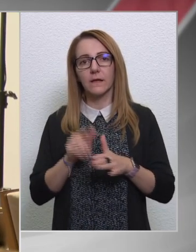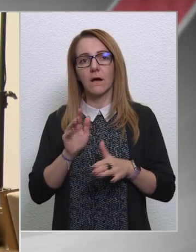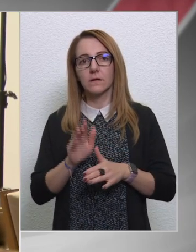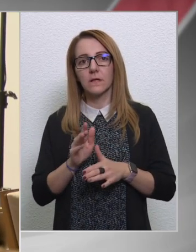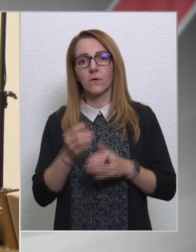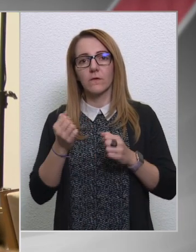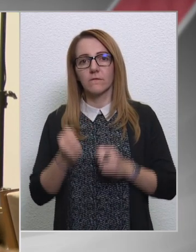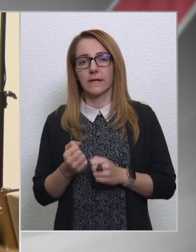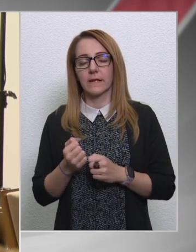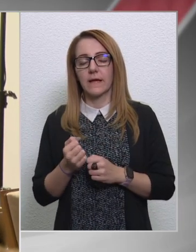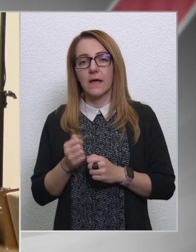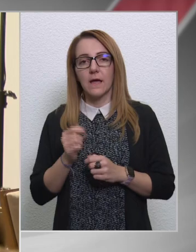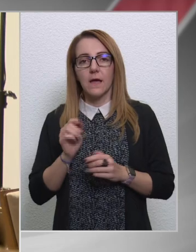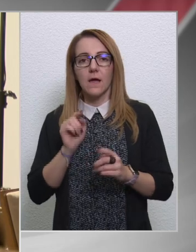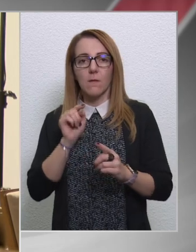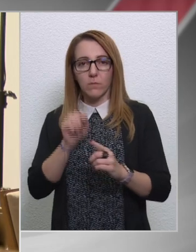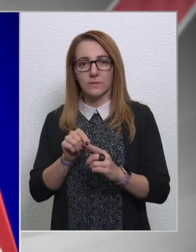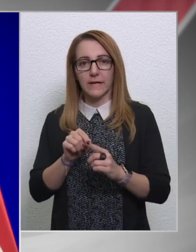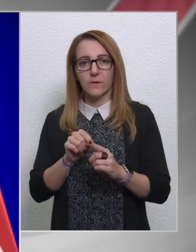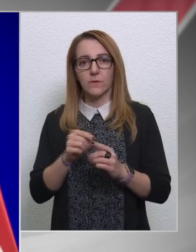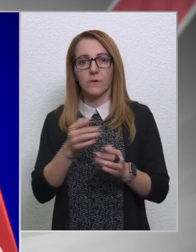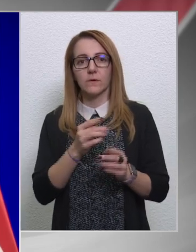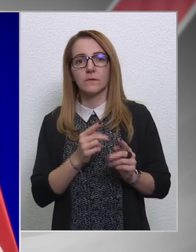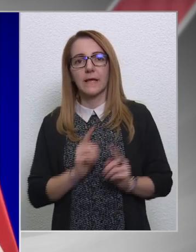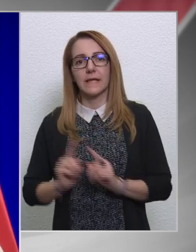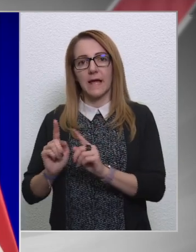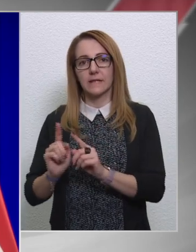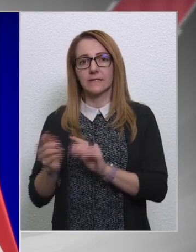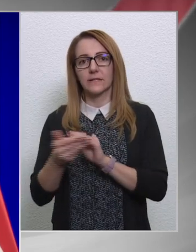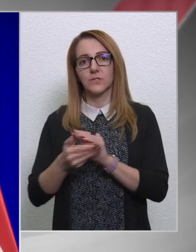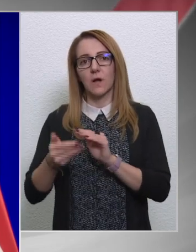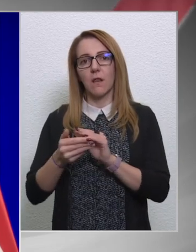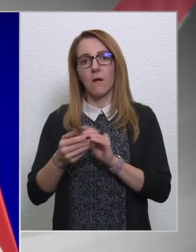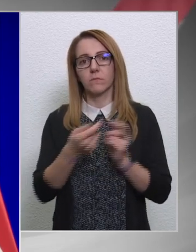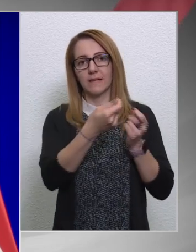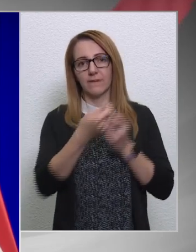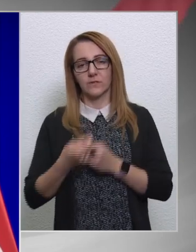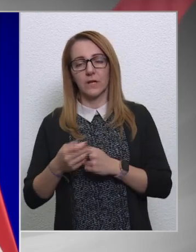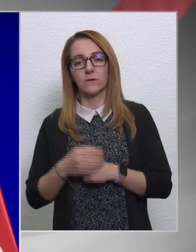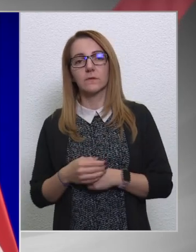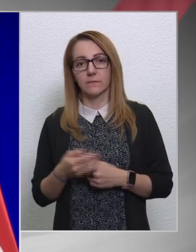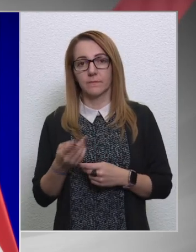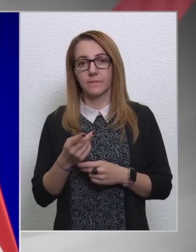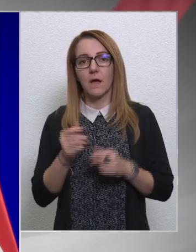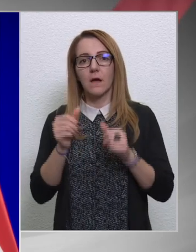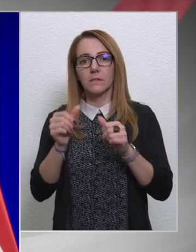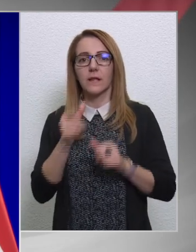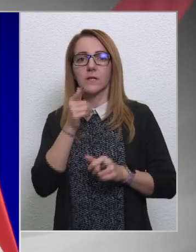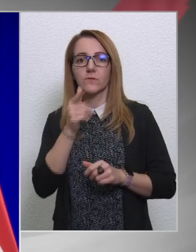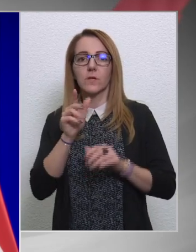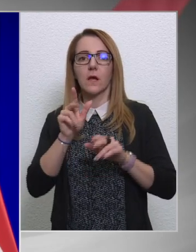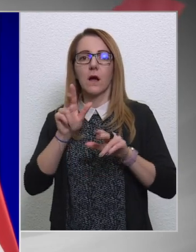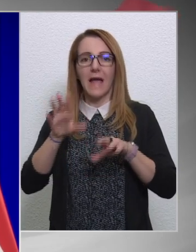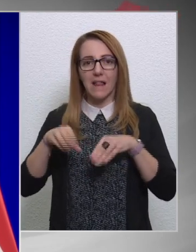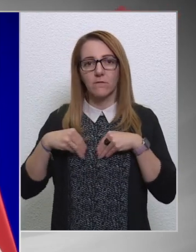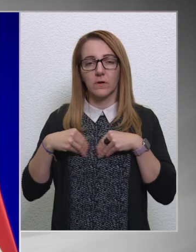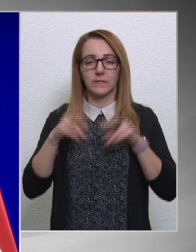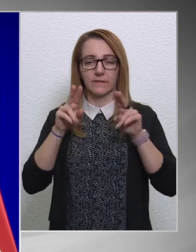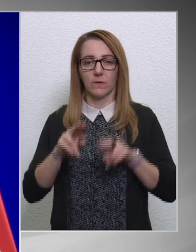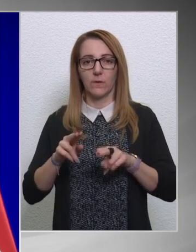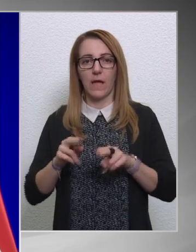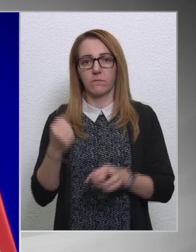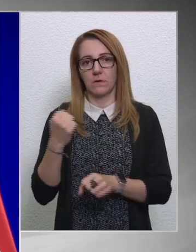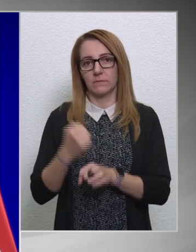helyreállítási alapforrásainak lehívásához, hogy ott még lesz egy szabadás? Hát hogy lehet, a tanács fogja elfogadni valójában a bizottság